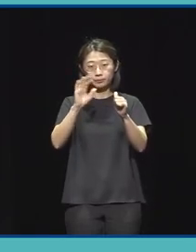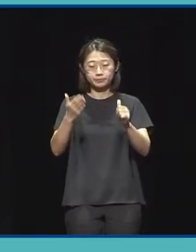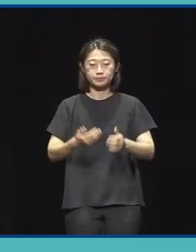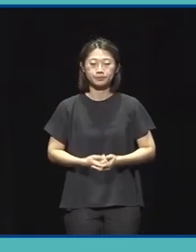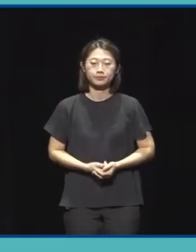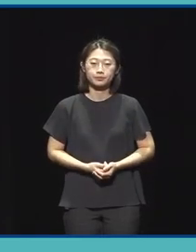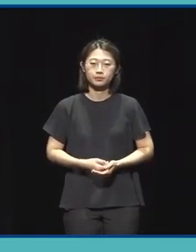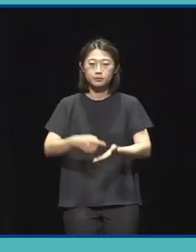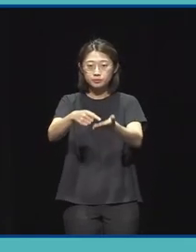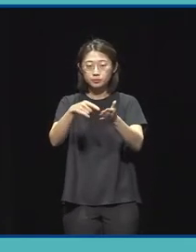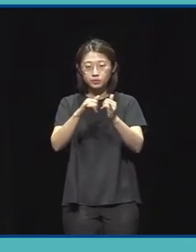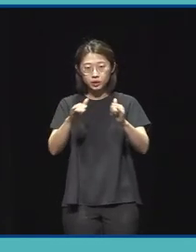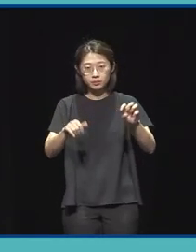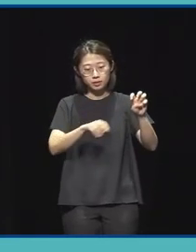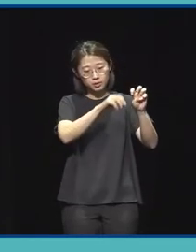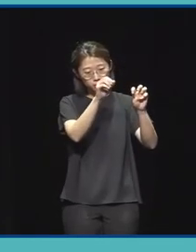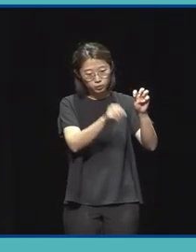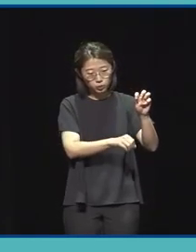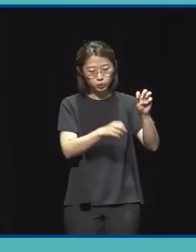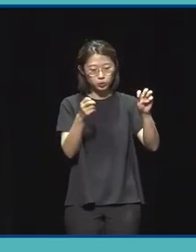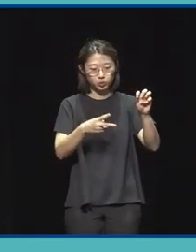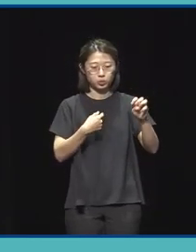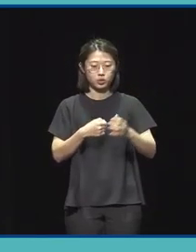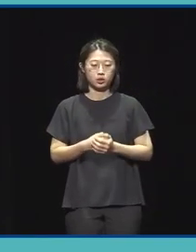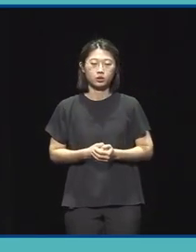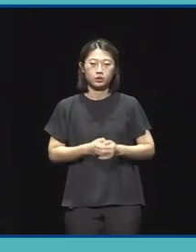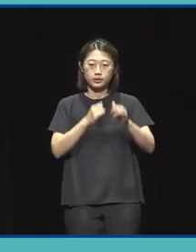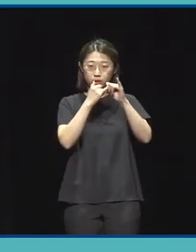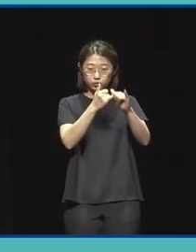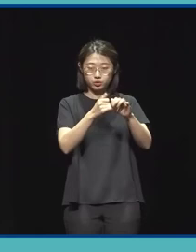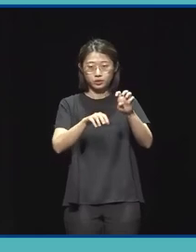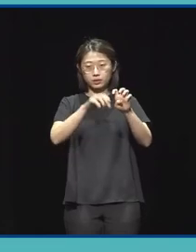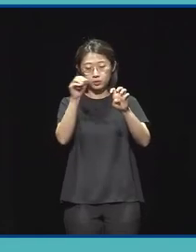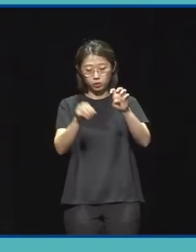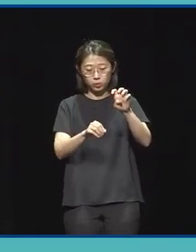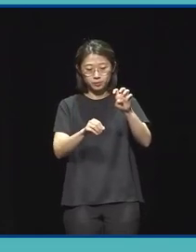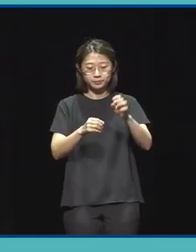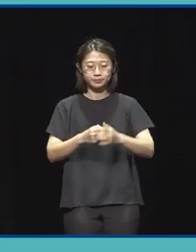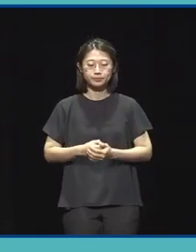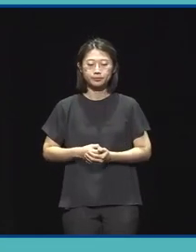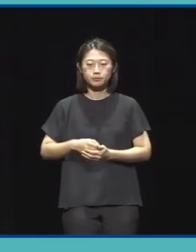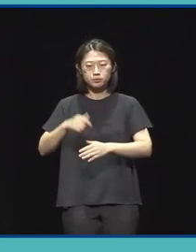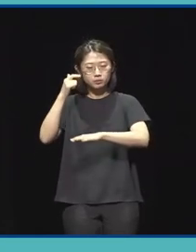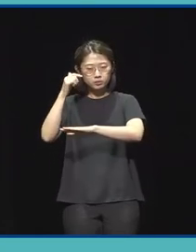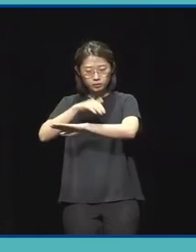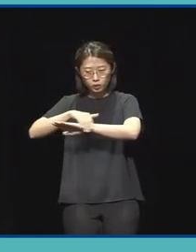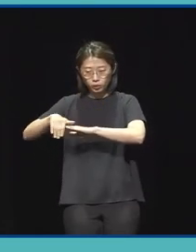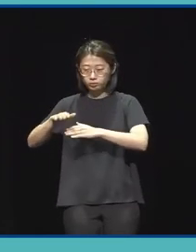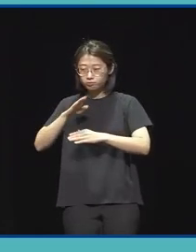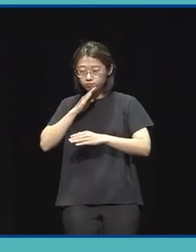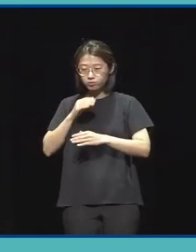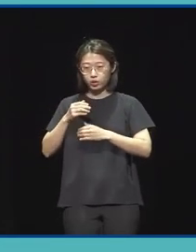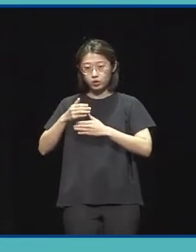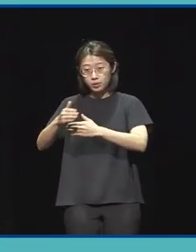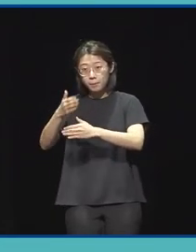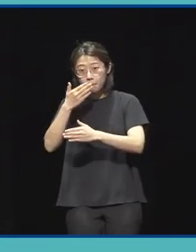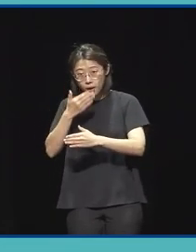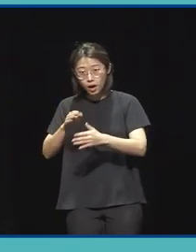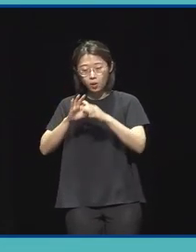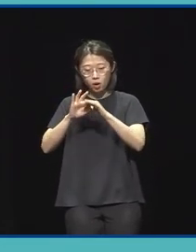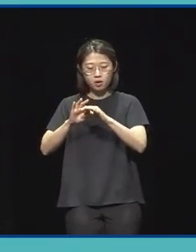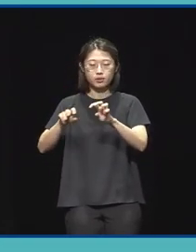신청자의 역량 30%, 작품의 예술성 및 우수성 40%, 사업계획의 충실성 및 실현 가능성 30